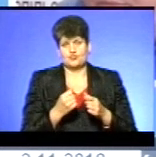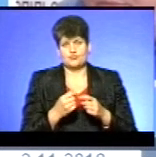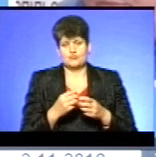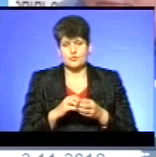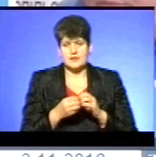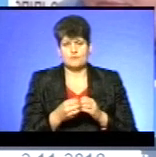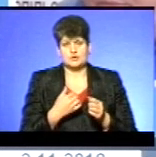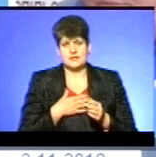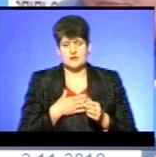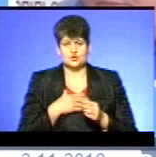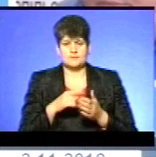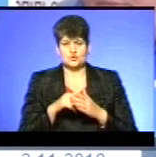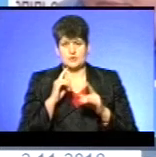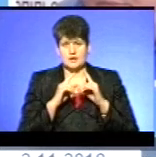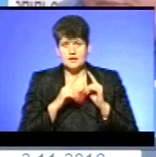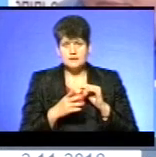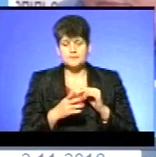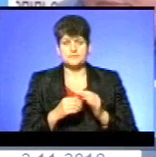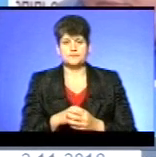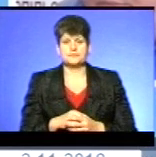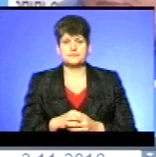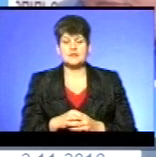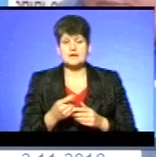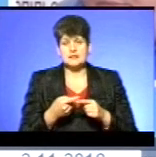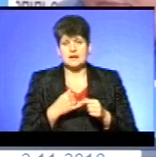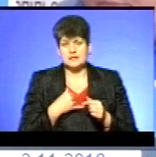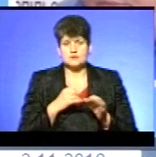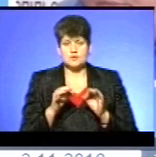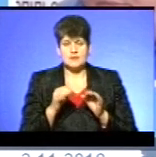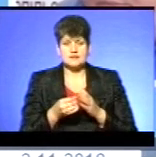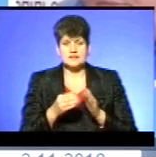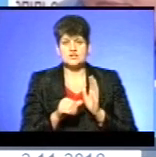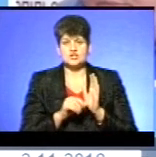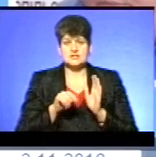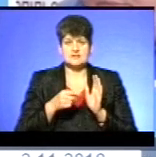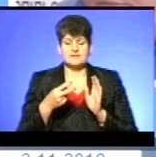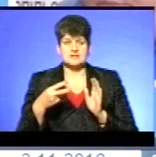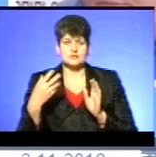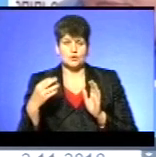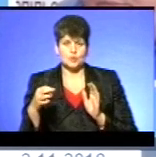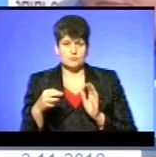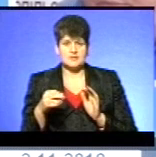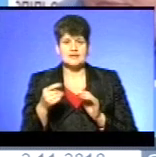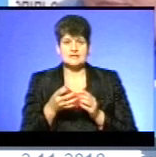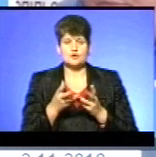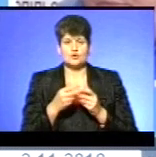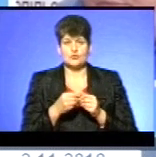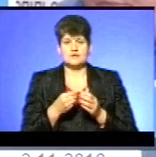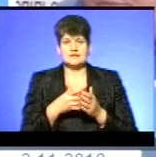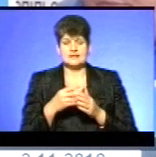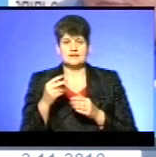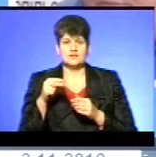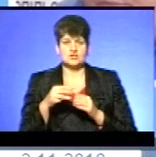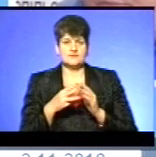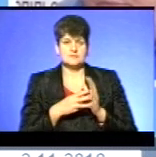сьогоднішній день і на той час для нас було 6 гривень 20 копій. Це є розрахунковий тариф на 2018 рік. Взагалі